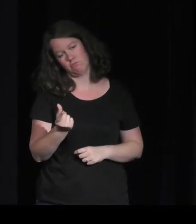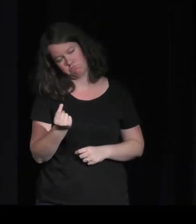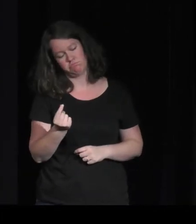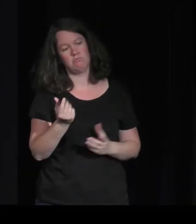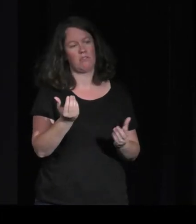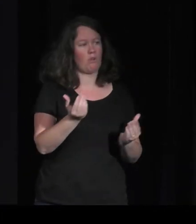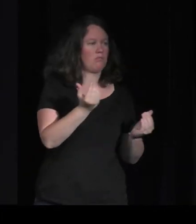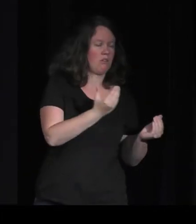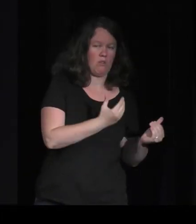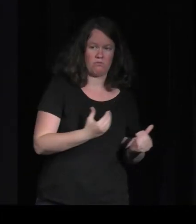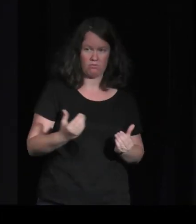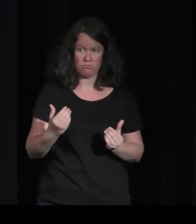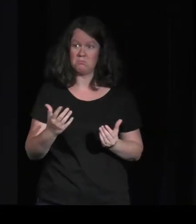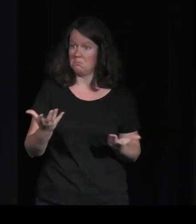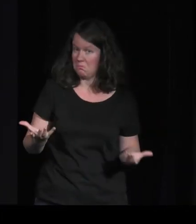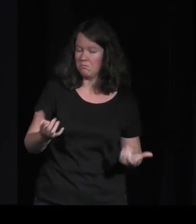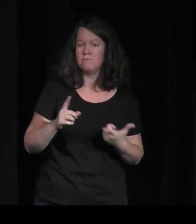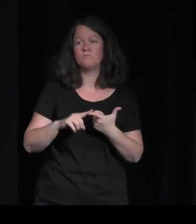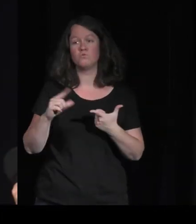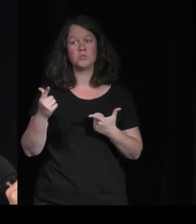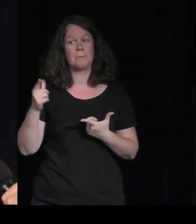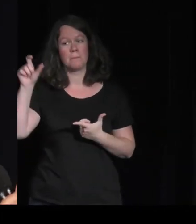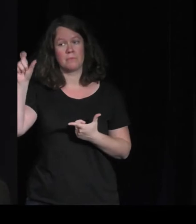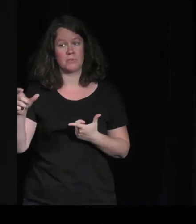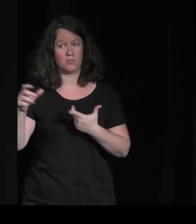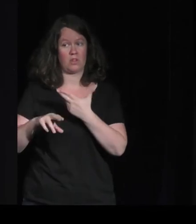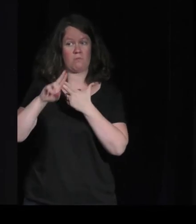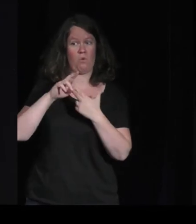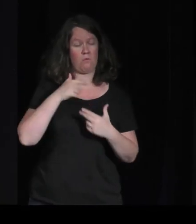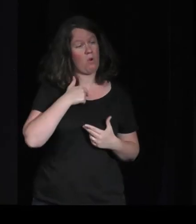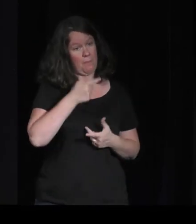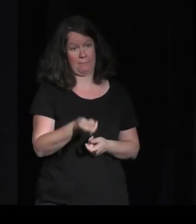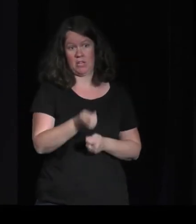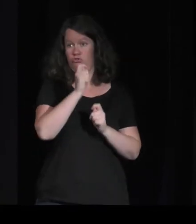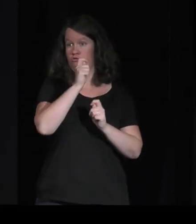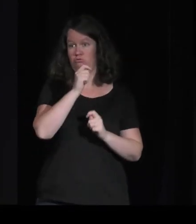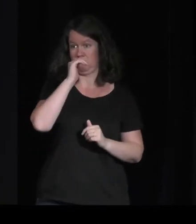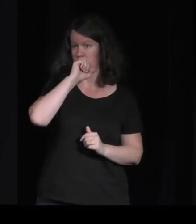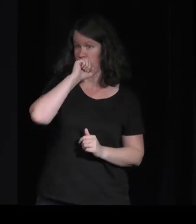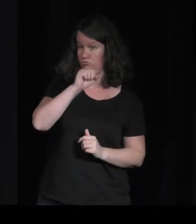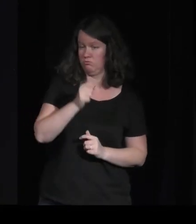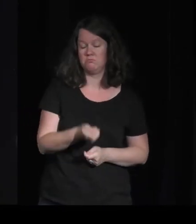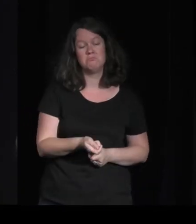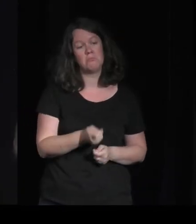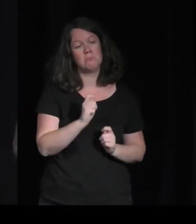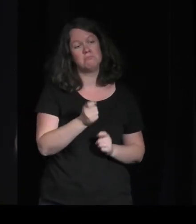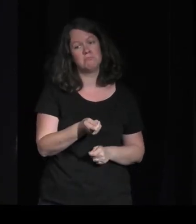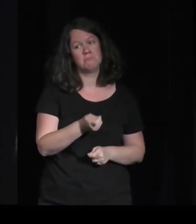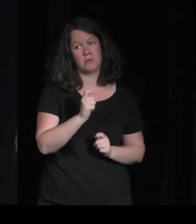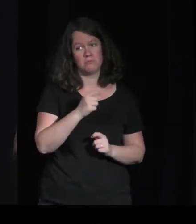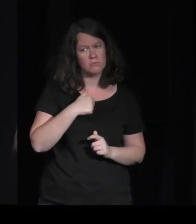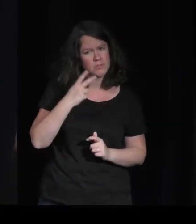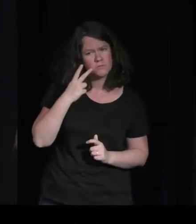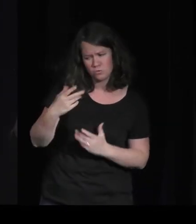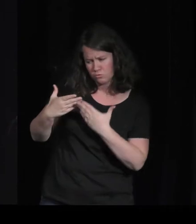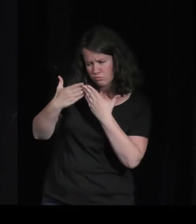plaisir, alors je l'avais vu aussi, c'est de pêcher, par exemple, c'est de rester. Alors on l'avait vu aussi dans une enquête auprès d'enfants qui